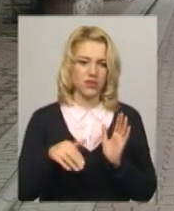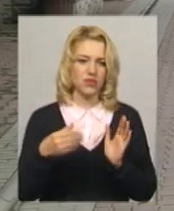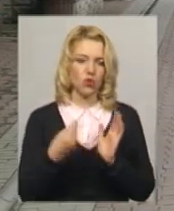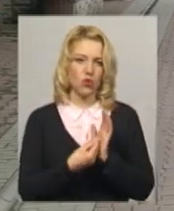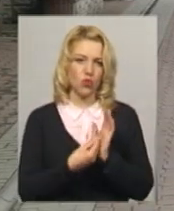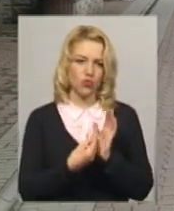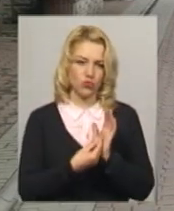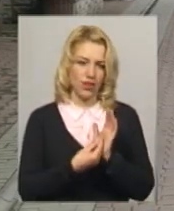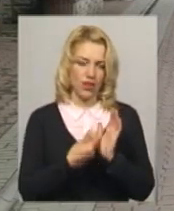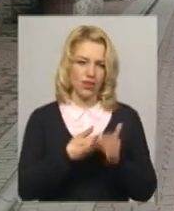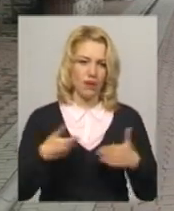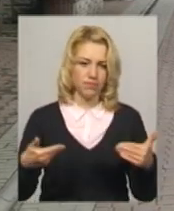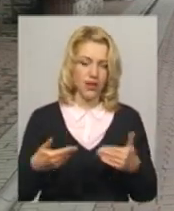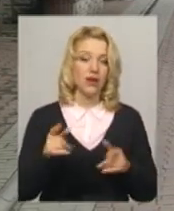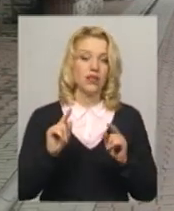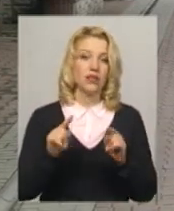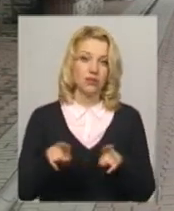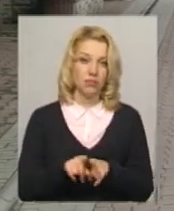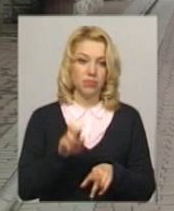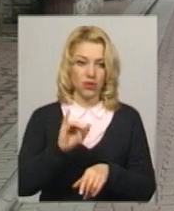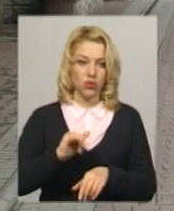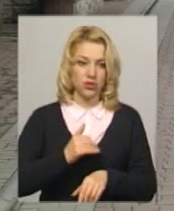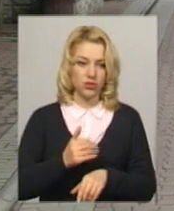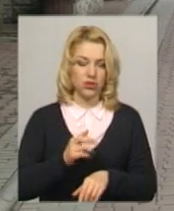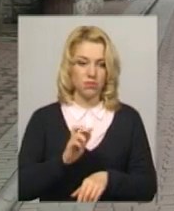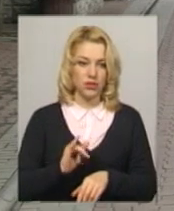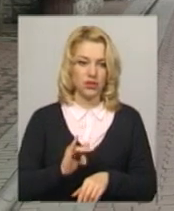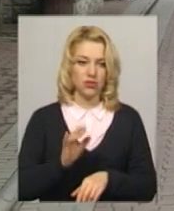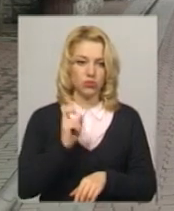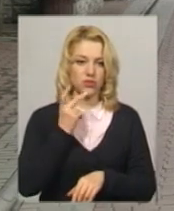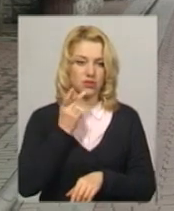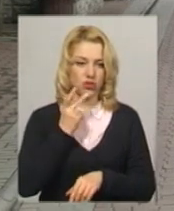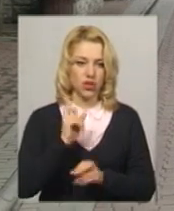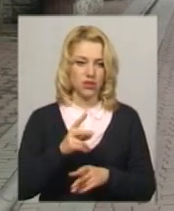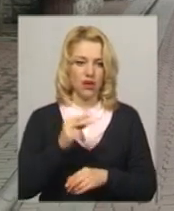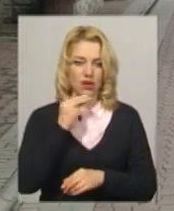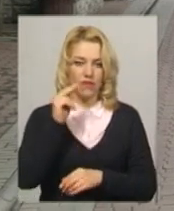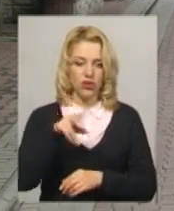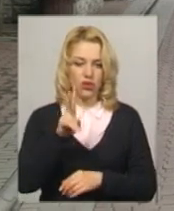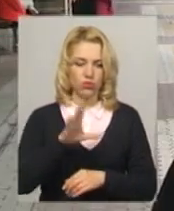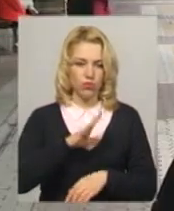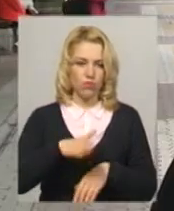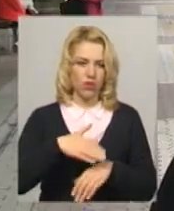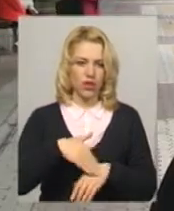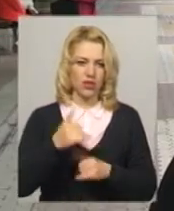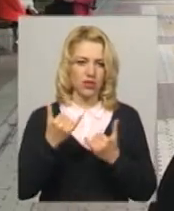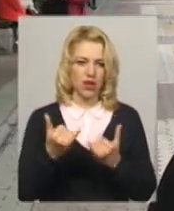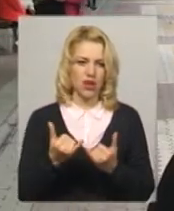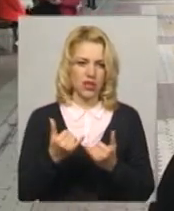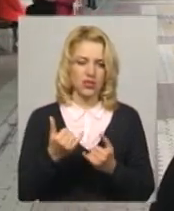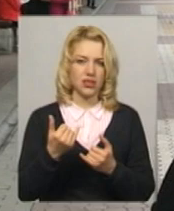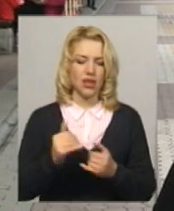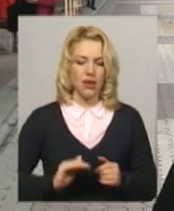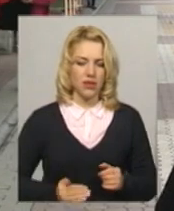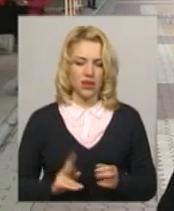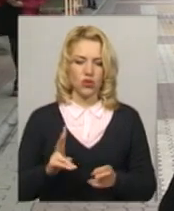обійшлася одна. Так що хотілося б, зазвичай, щоб винний б поніс це покарання. Наразі підрядник,